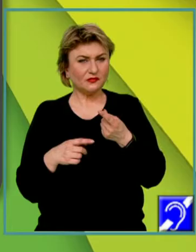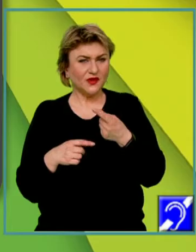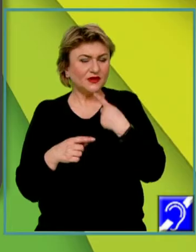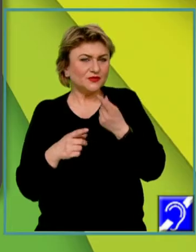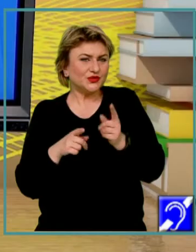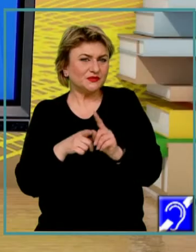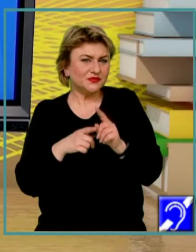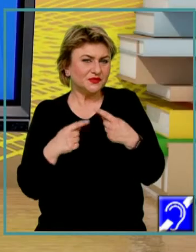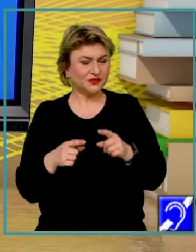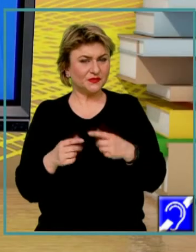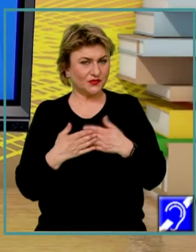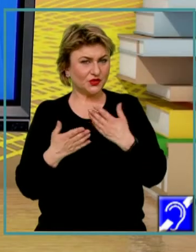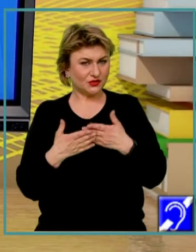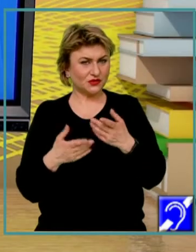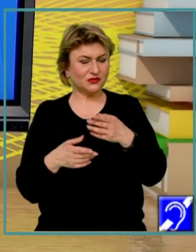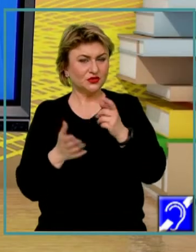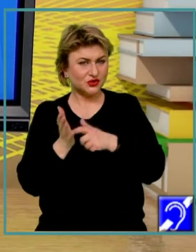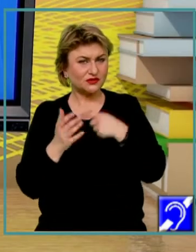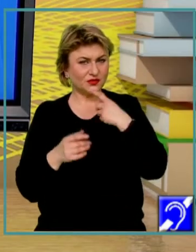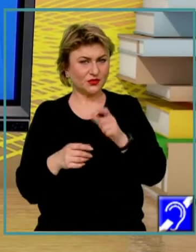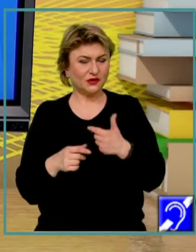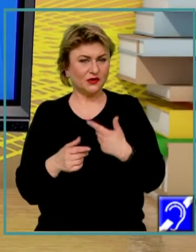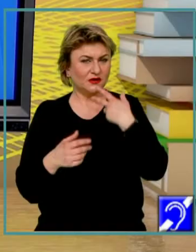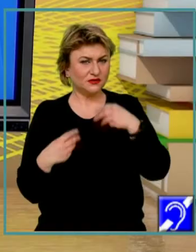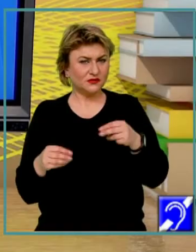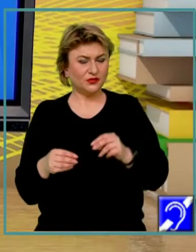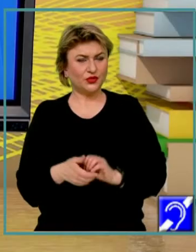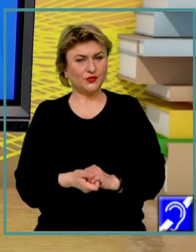stereotipică. Pentru această cerință veți primi trei puncte.